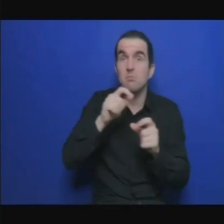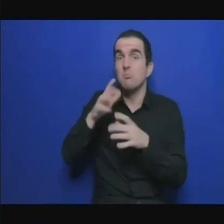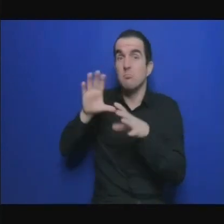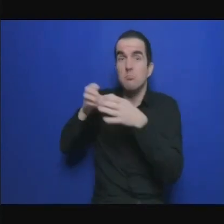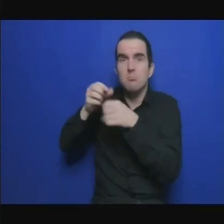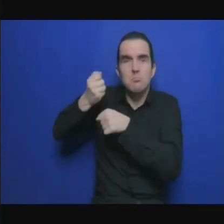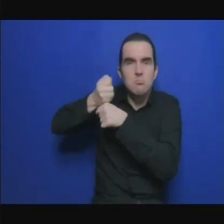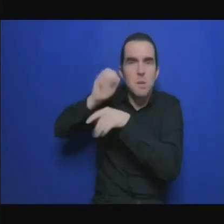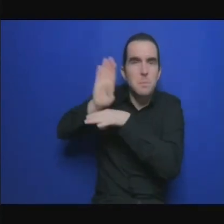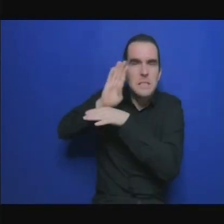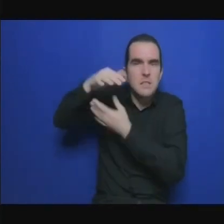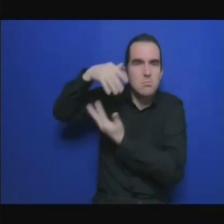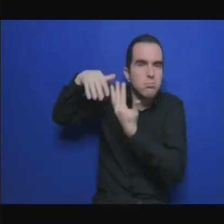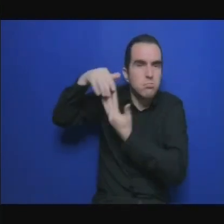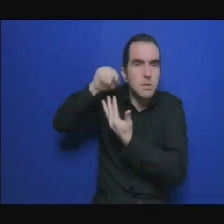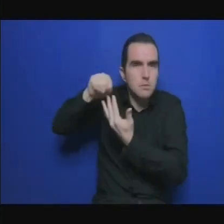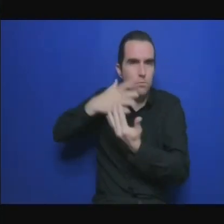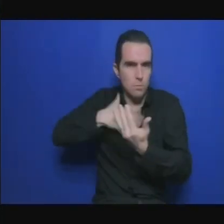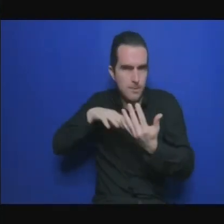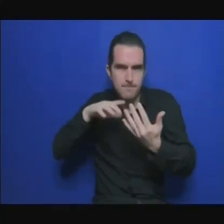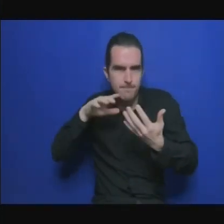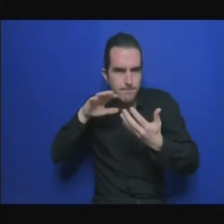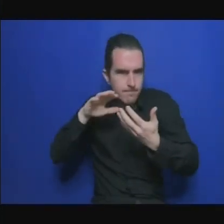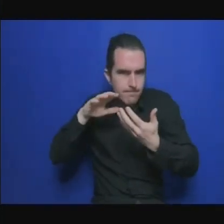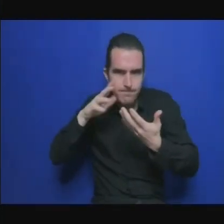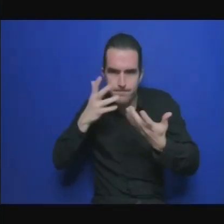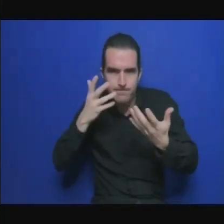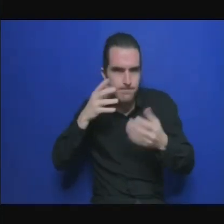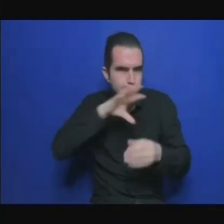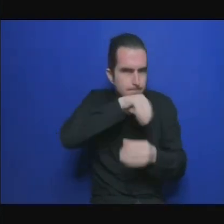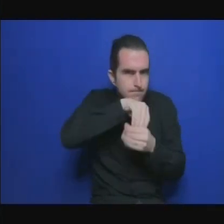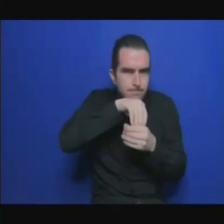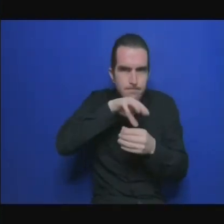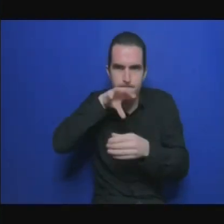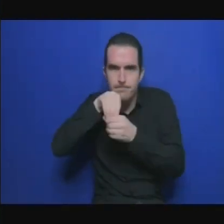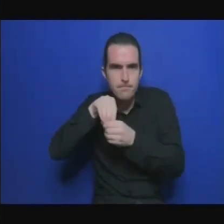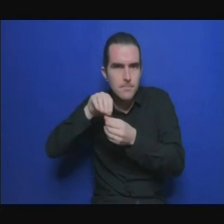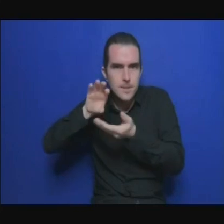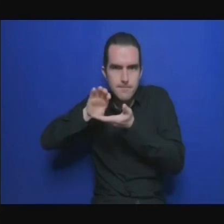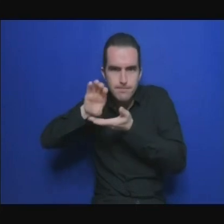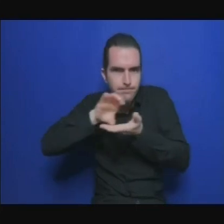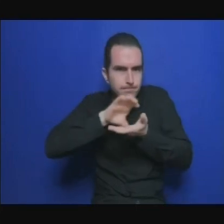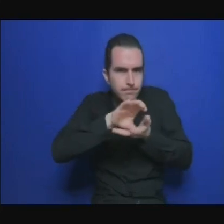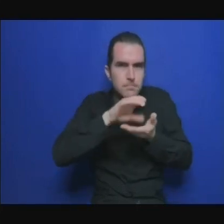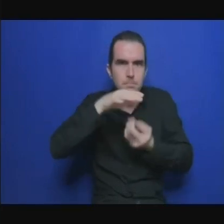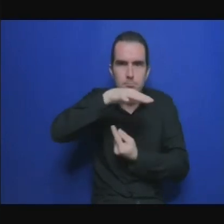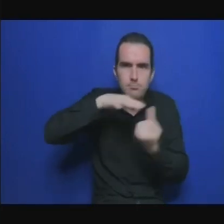d'avoir organisé ça voilà merci beaucoup merci bye bye